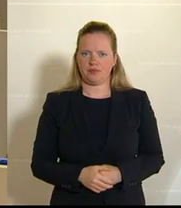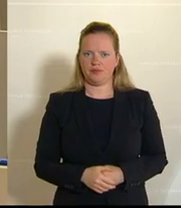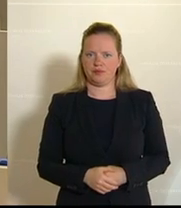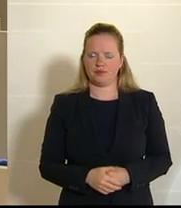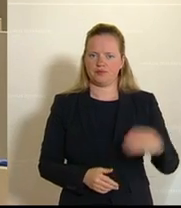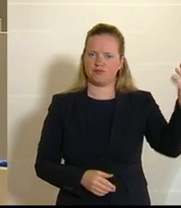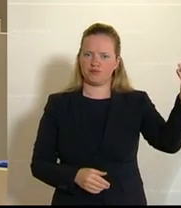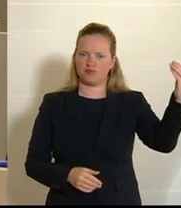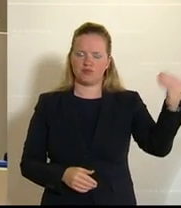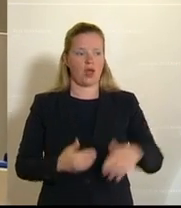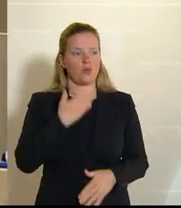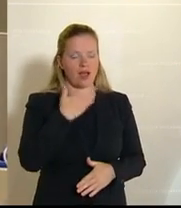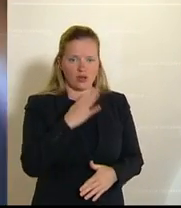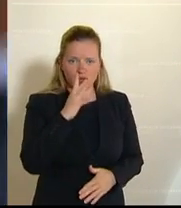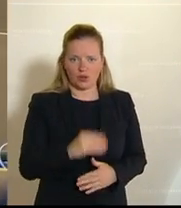Dankeschön.